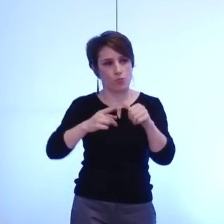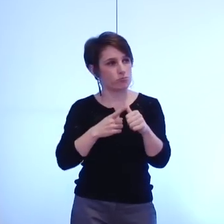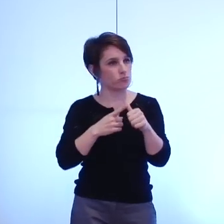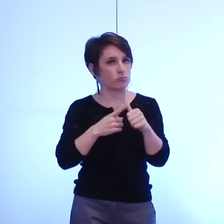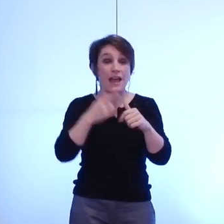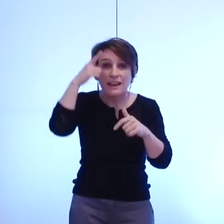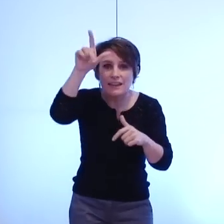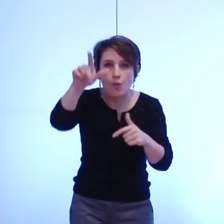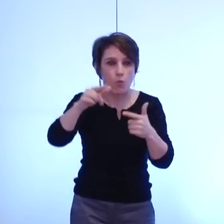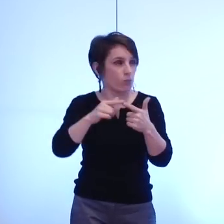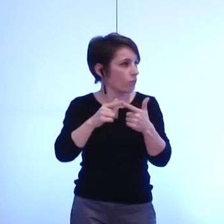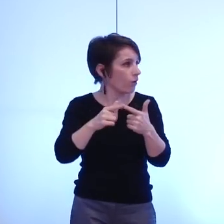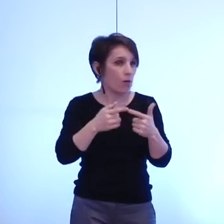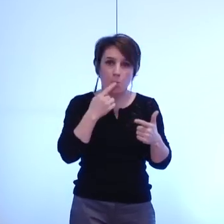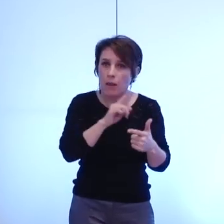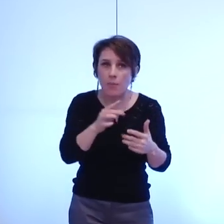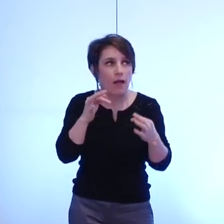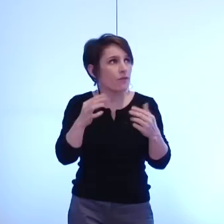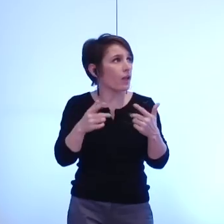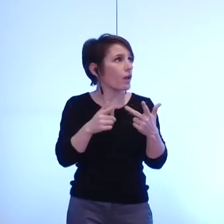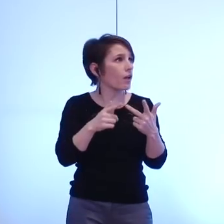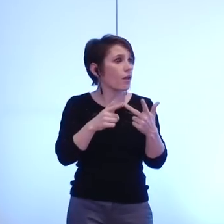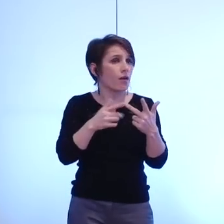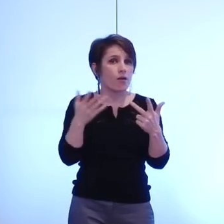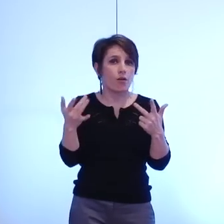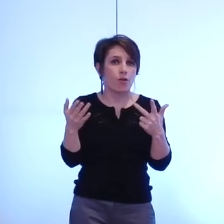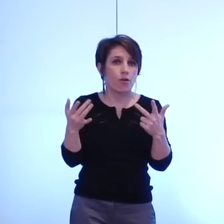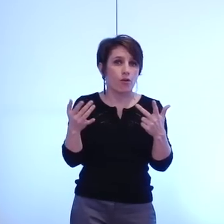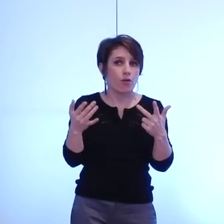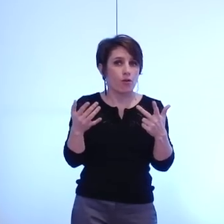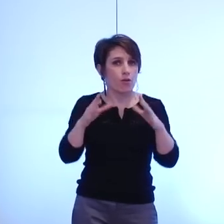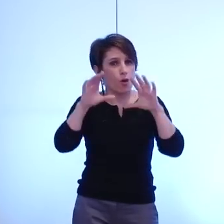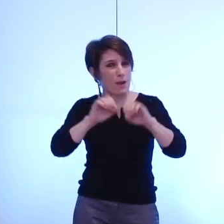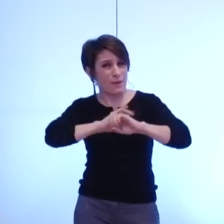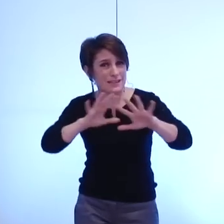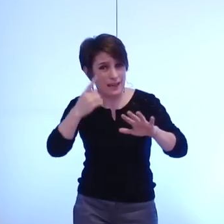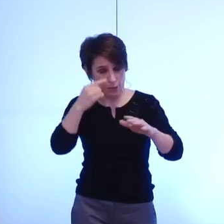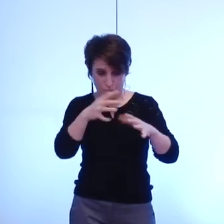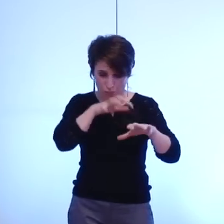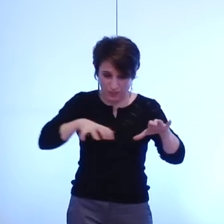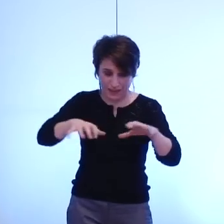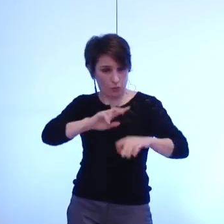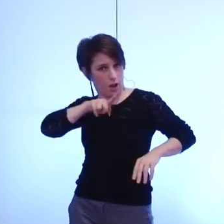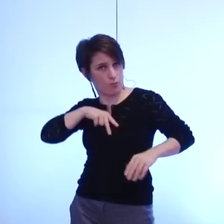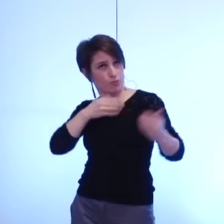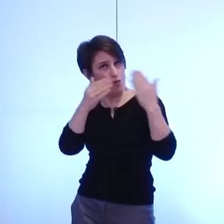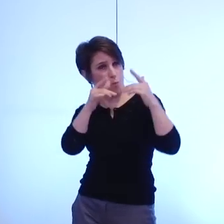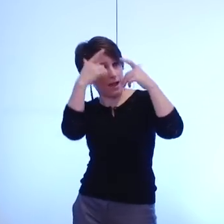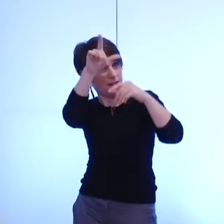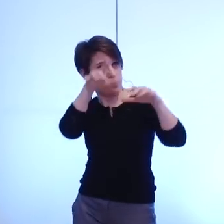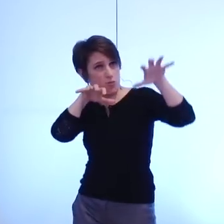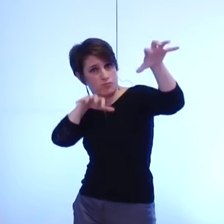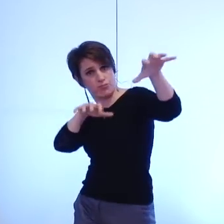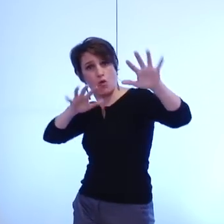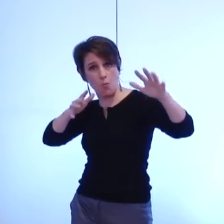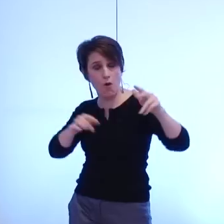de Lyon on aurait aimé entendre parler du positionnement clair de notre territoire vis-à-vis de Lyon on aurait aimé entendre